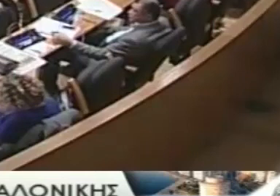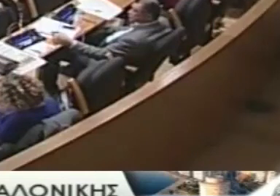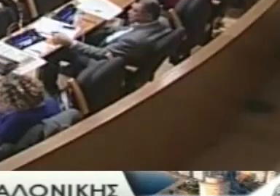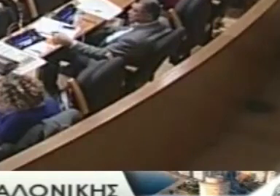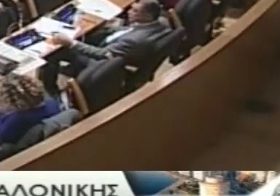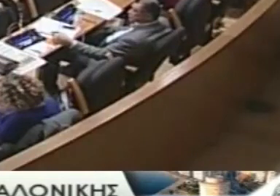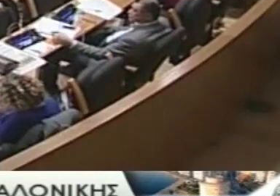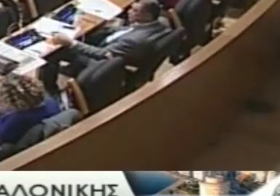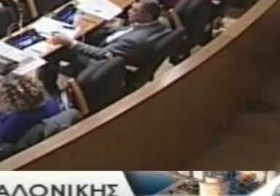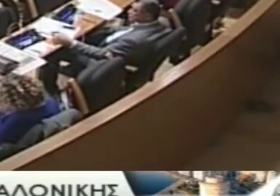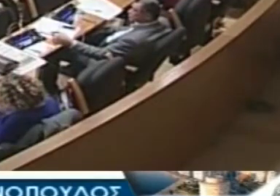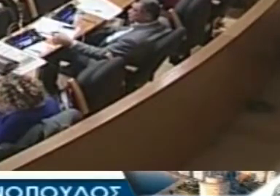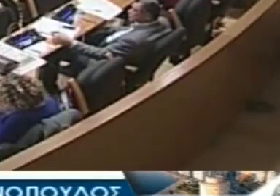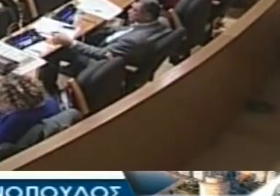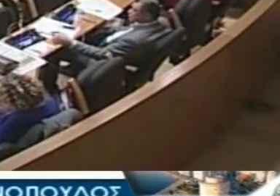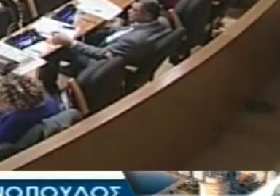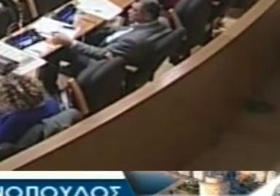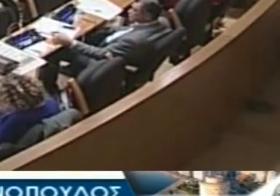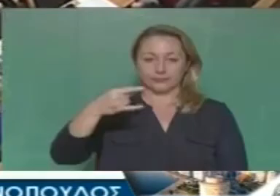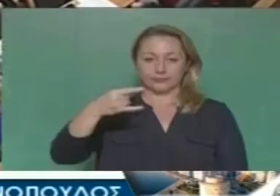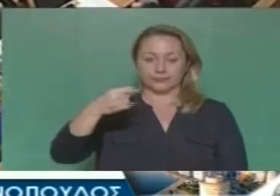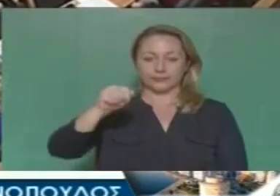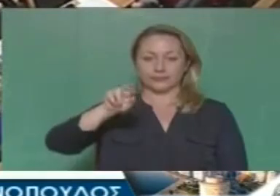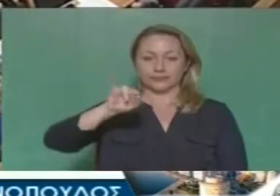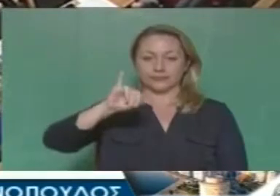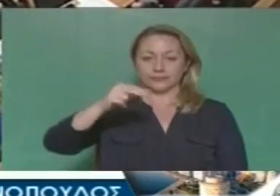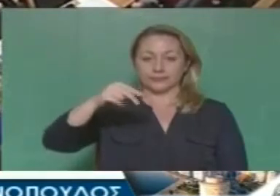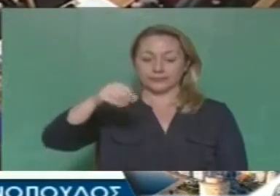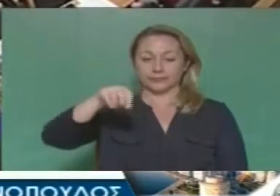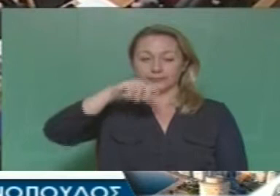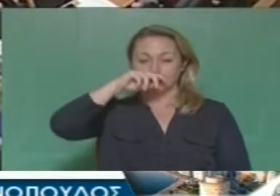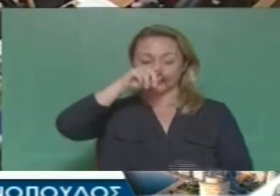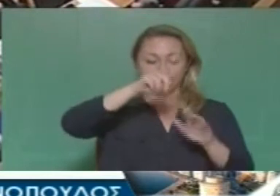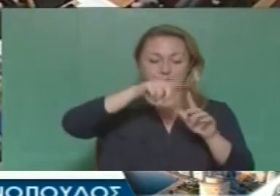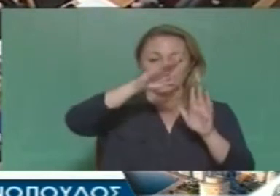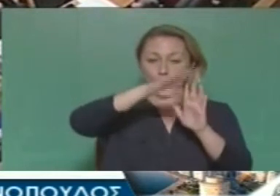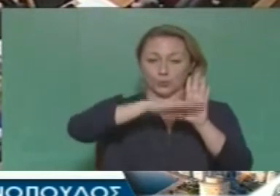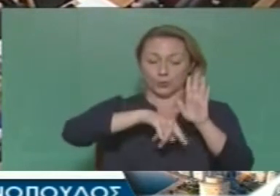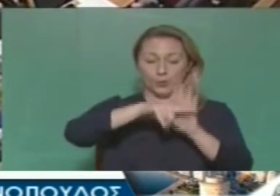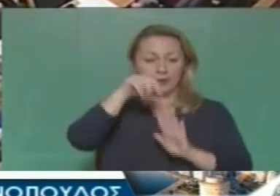Αν κάποιος προσεγγίσει το τεχνικό πρόγραμμα σαν ένα κατάλογο τεχνικών έργων, απλώς,